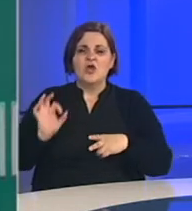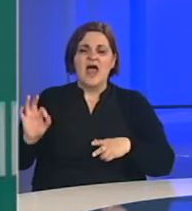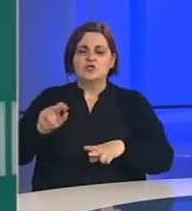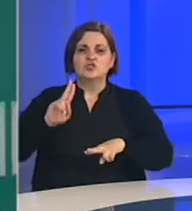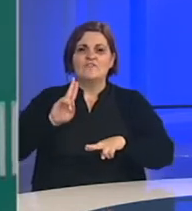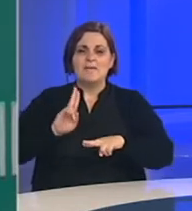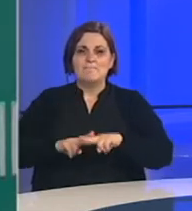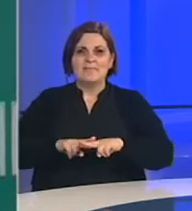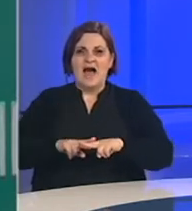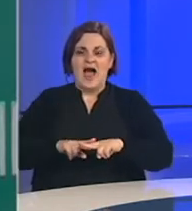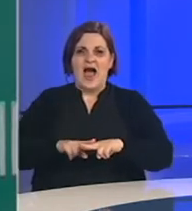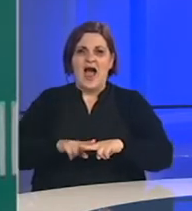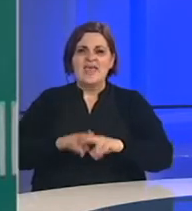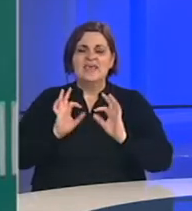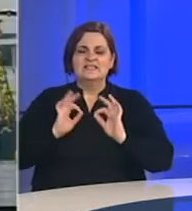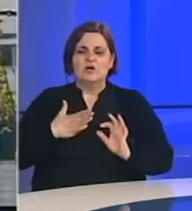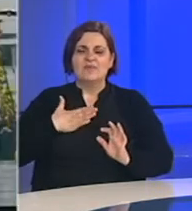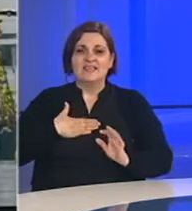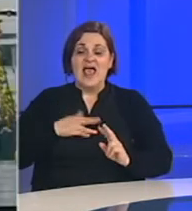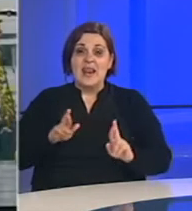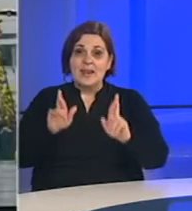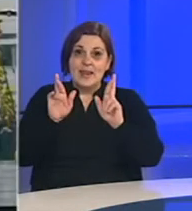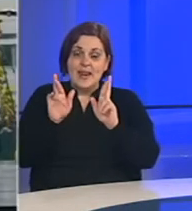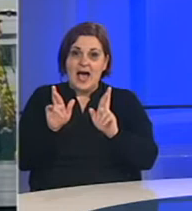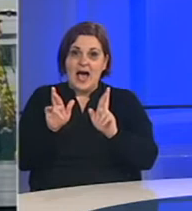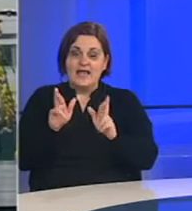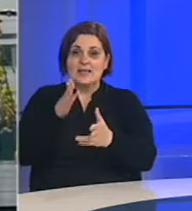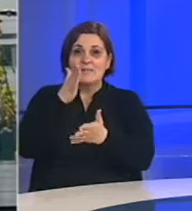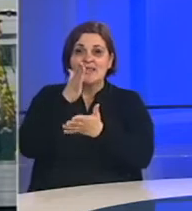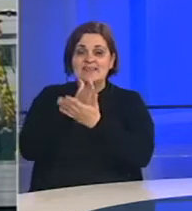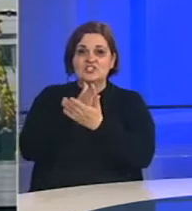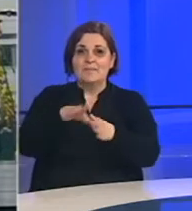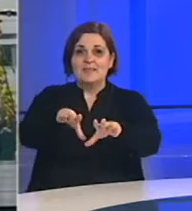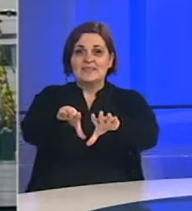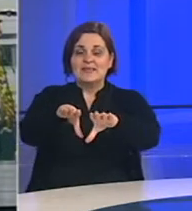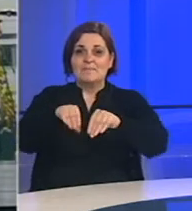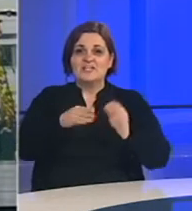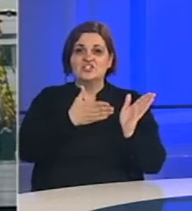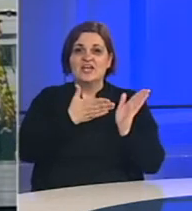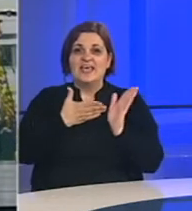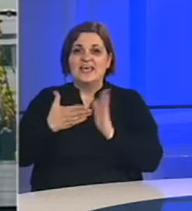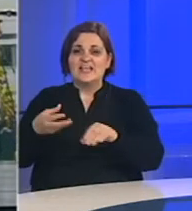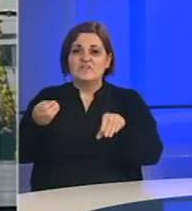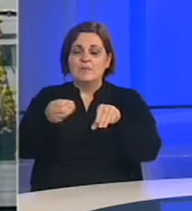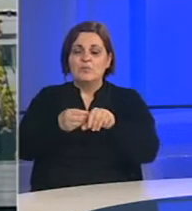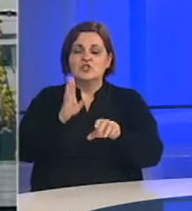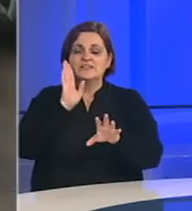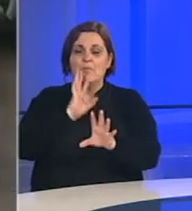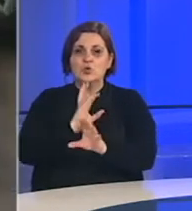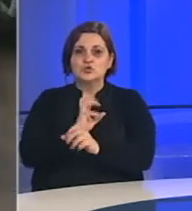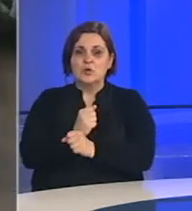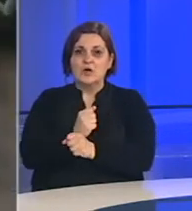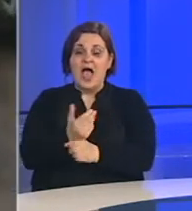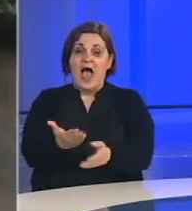pravo. I narodno mi je drago. Nadam se da će biti prihvaćen redovni proračun za Bosnu i Hrcegovina,